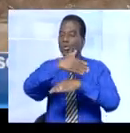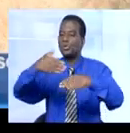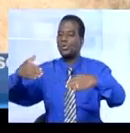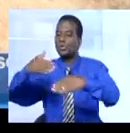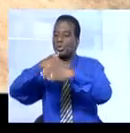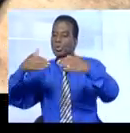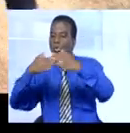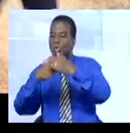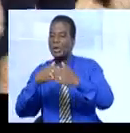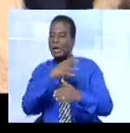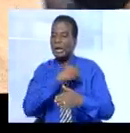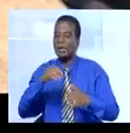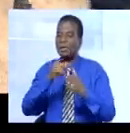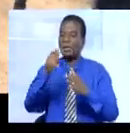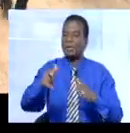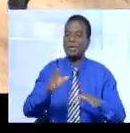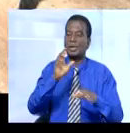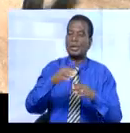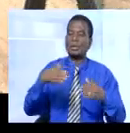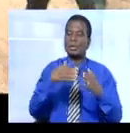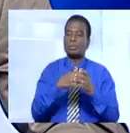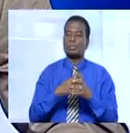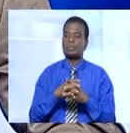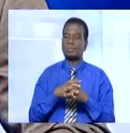frontalière ainsi que celui de la côtière.